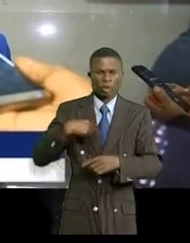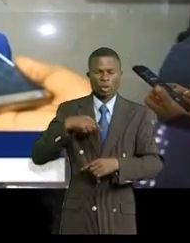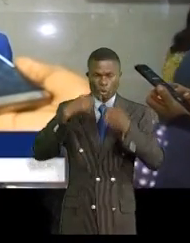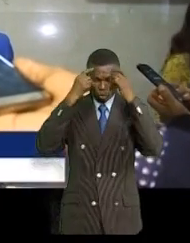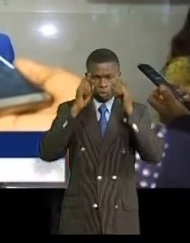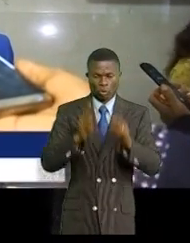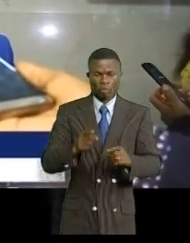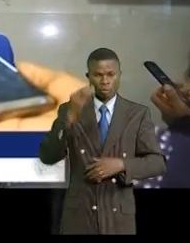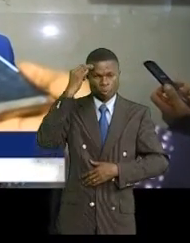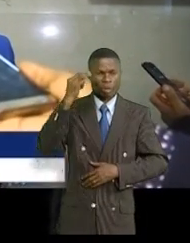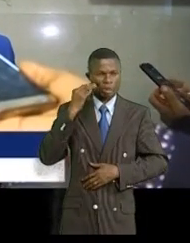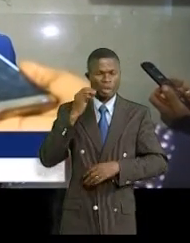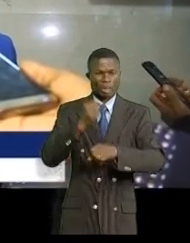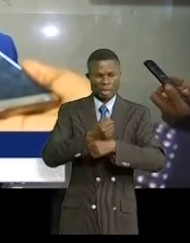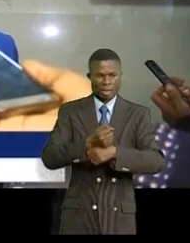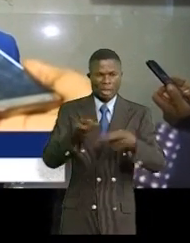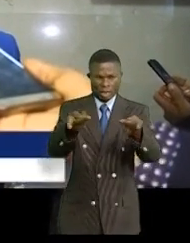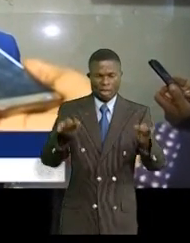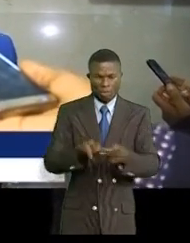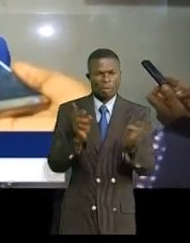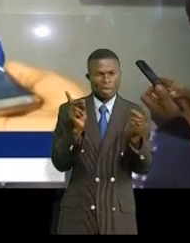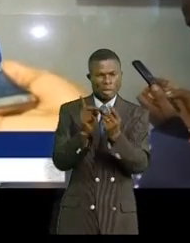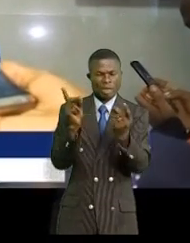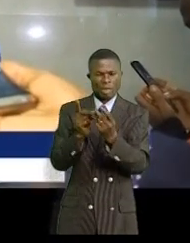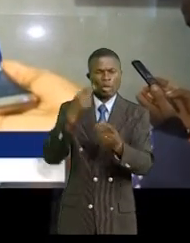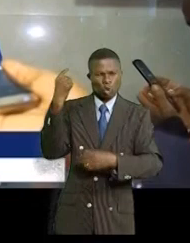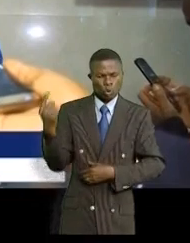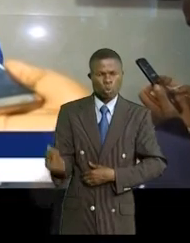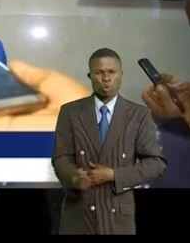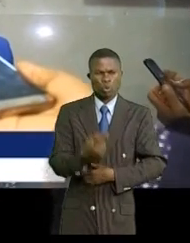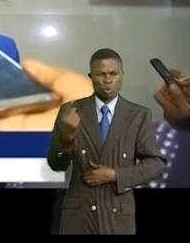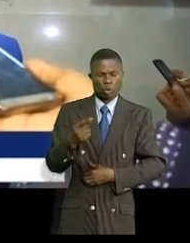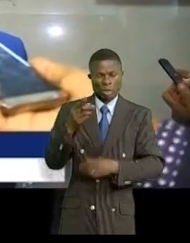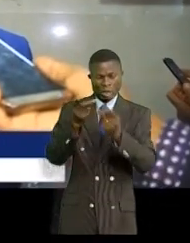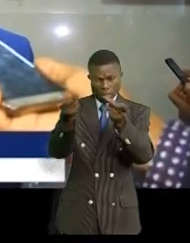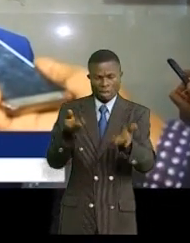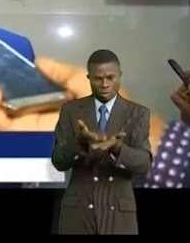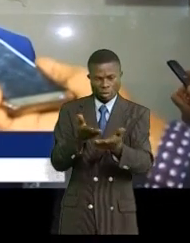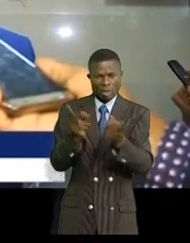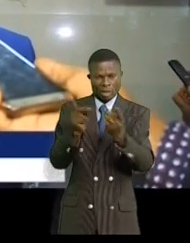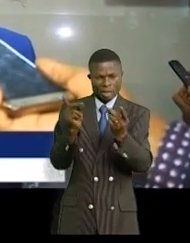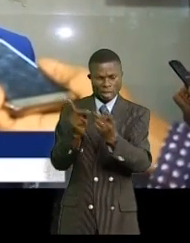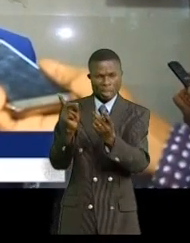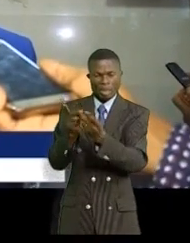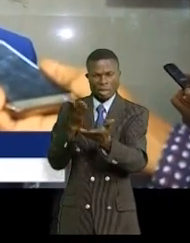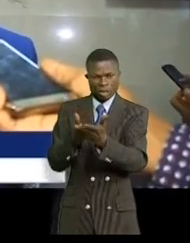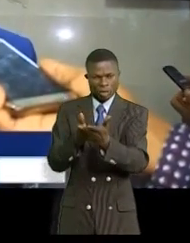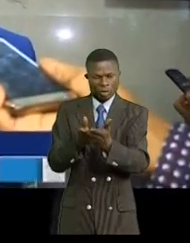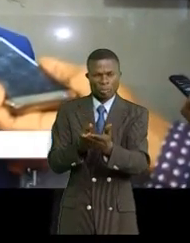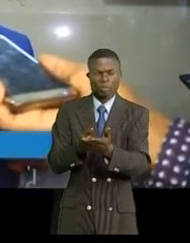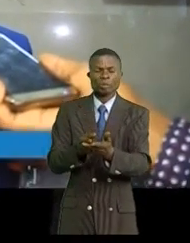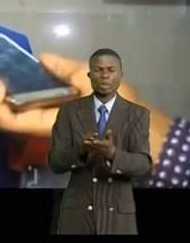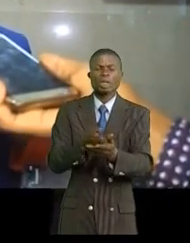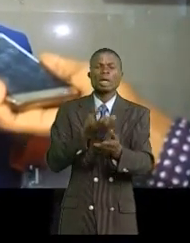que le ministre crée un cadre de concertation permanent. C'est dans ce cadre de concertation que nous allons régulièrement